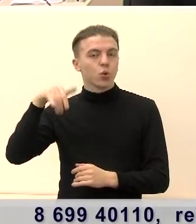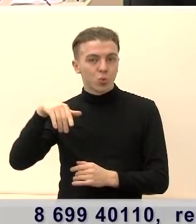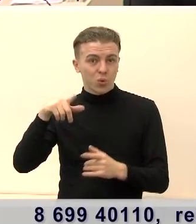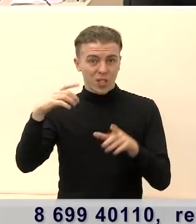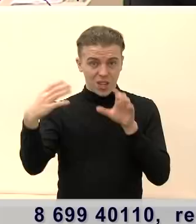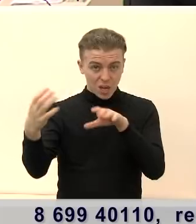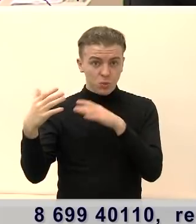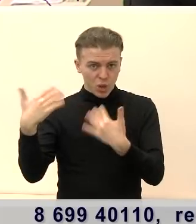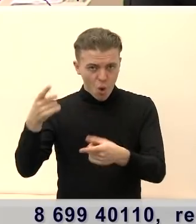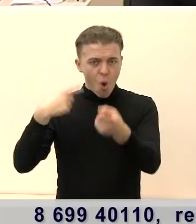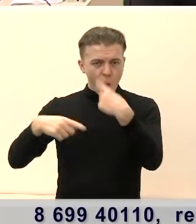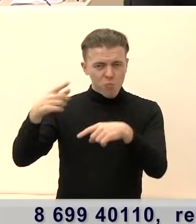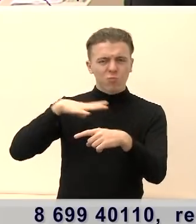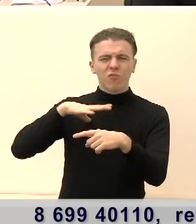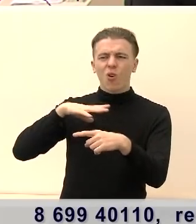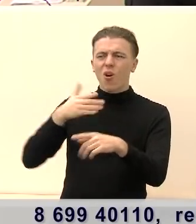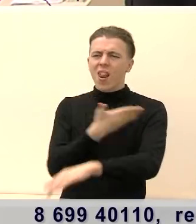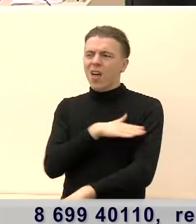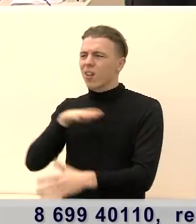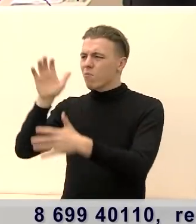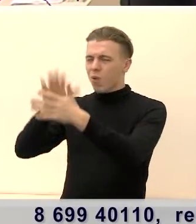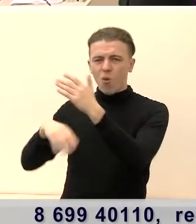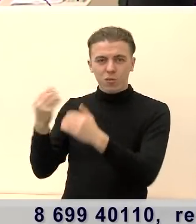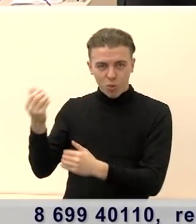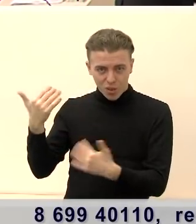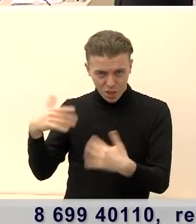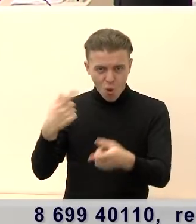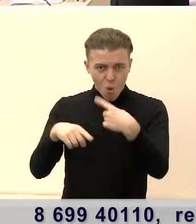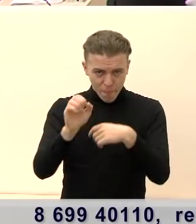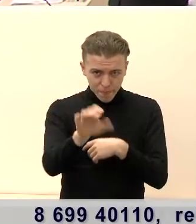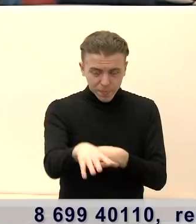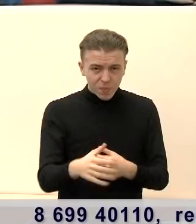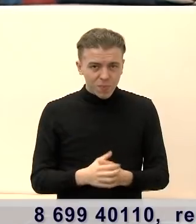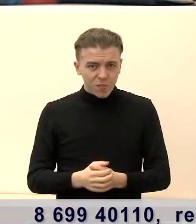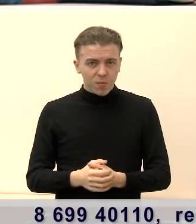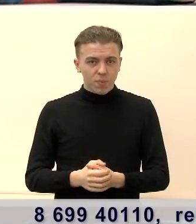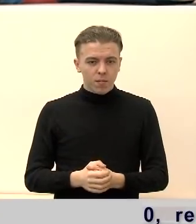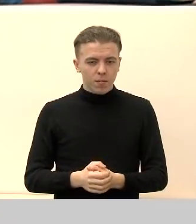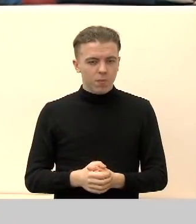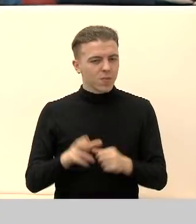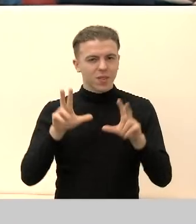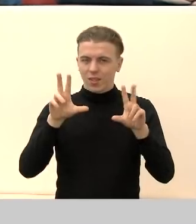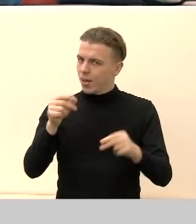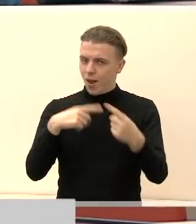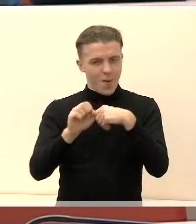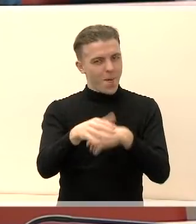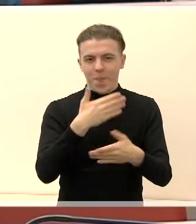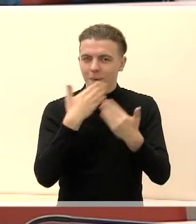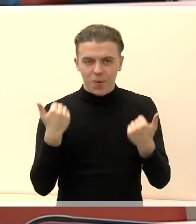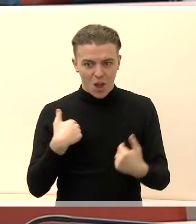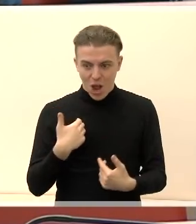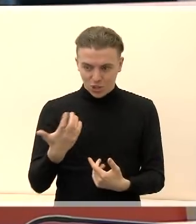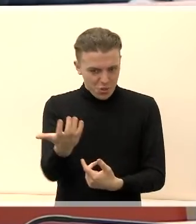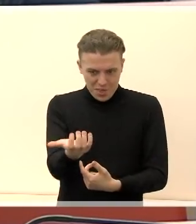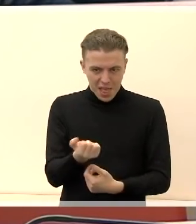gražinote Lenkijoje sumokėtas baudas? Čia gal kažkas asmeniškai kokiai reikliu, katri. Tikrai negražinau, nes neėmiau